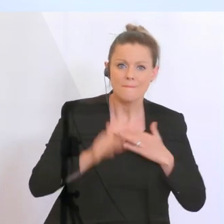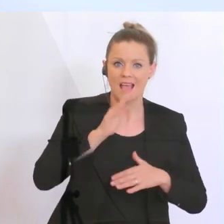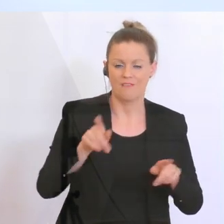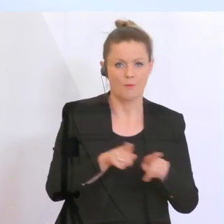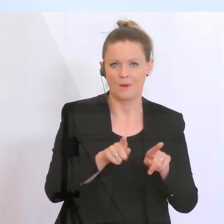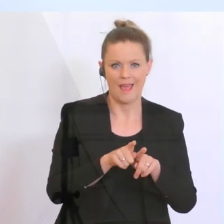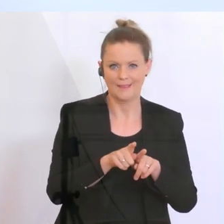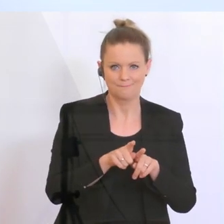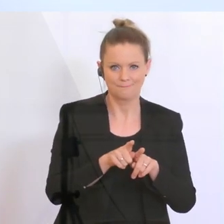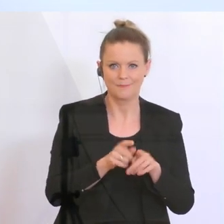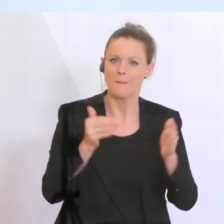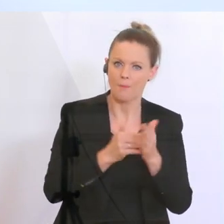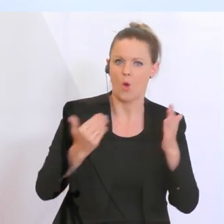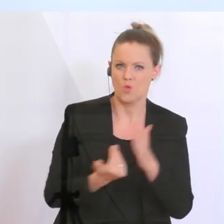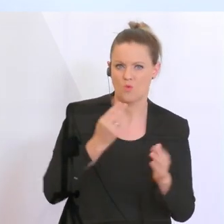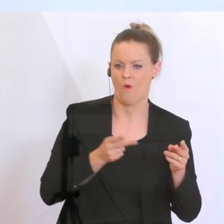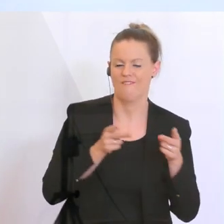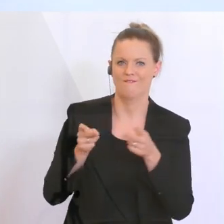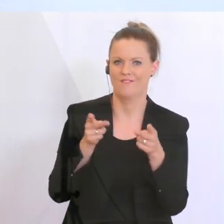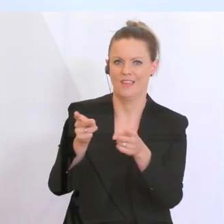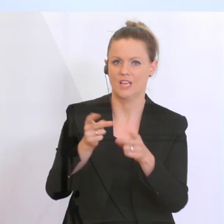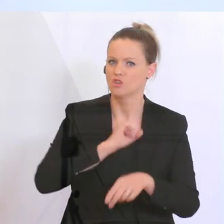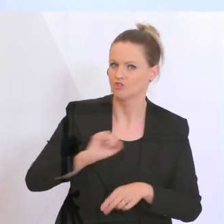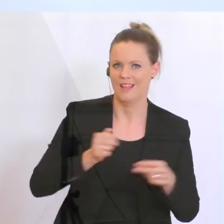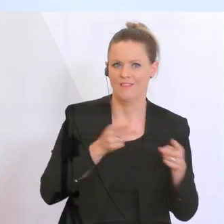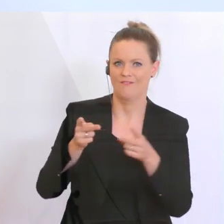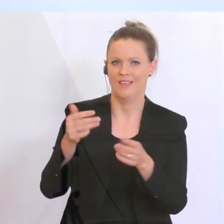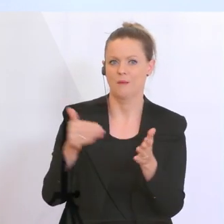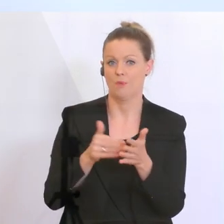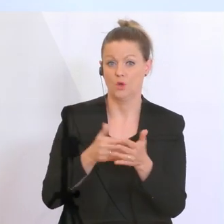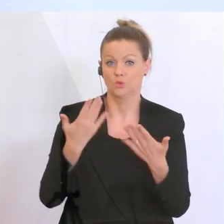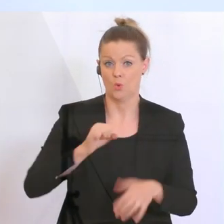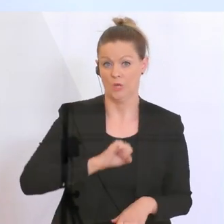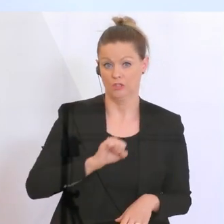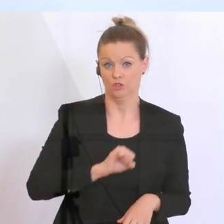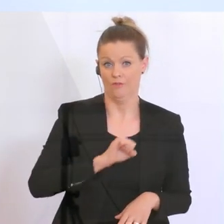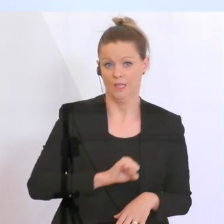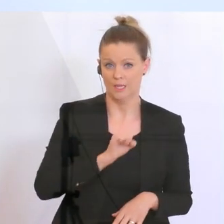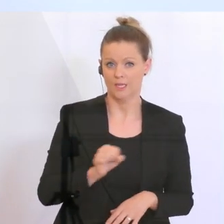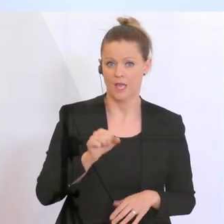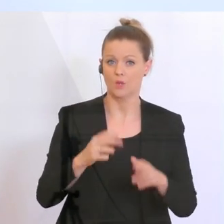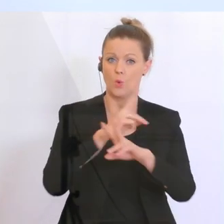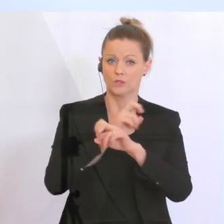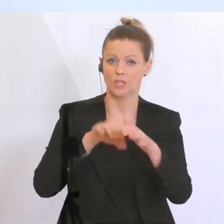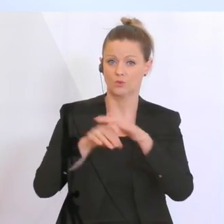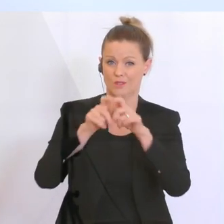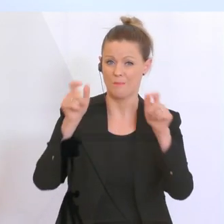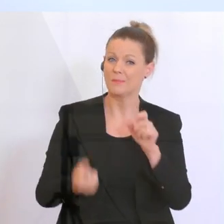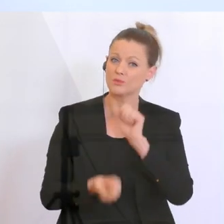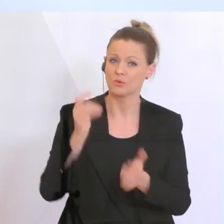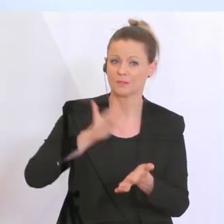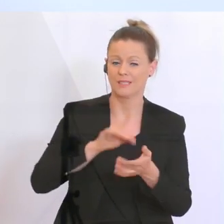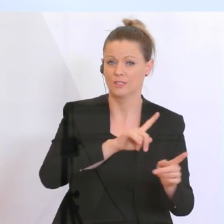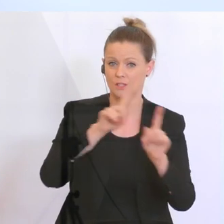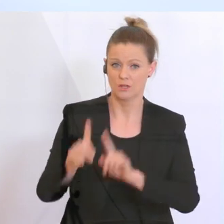müssen neue Wege gehen und schnelle Wege gehen und mit dieser Geschwindigkeit die österreichischen Unternehmen vor allem den Mittelstand